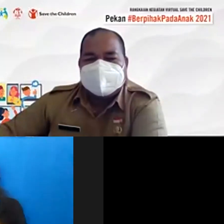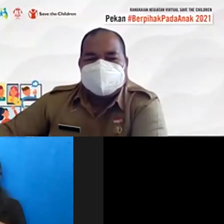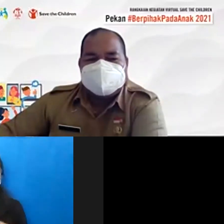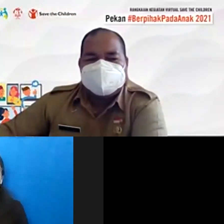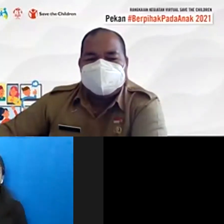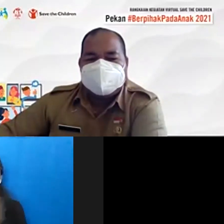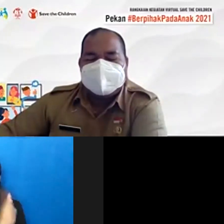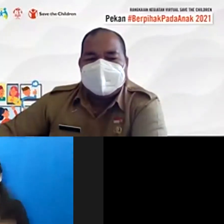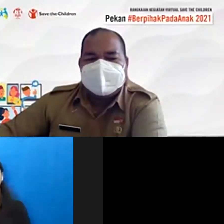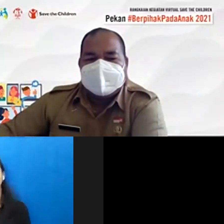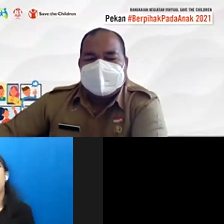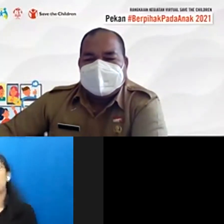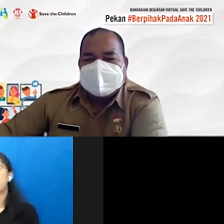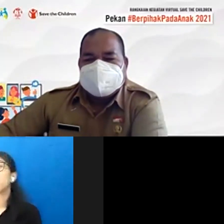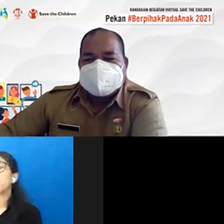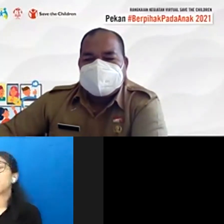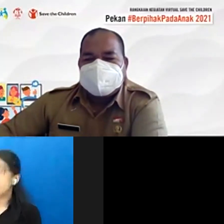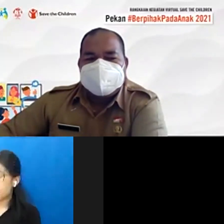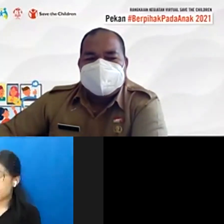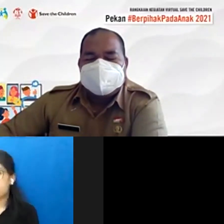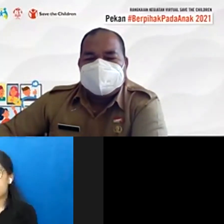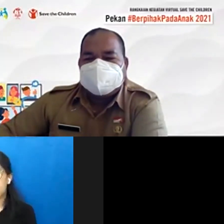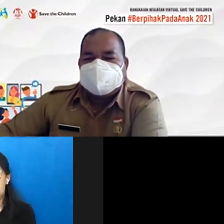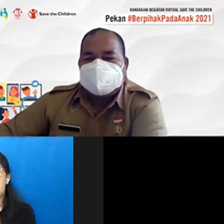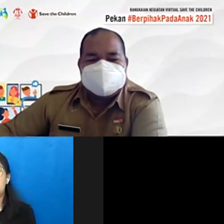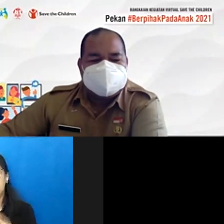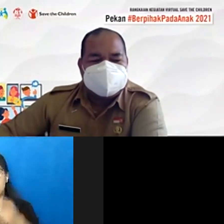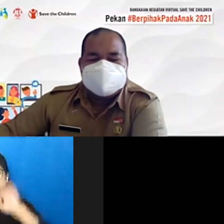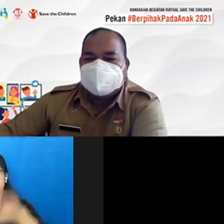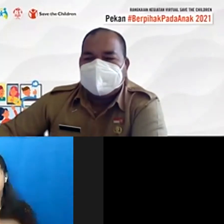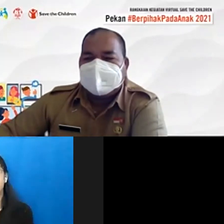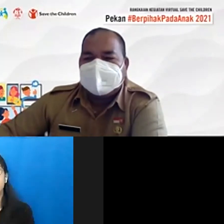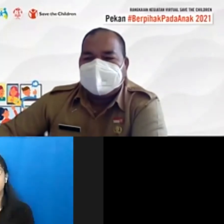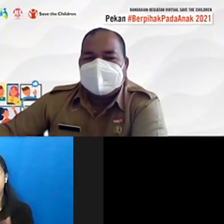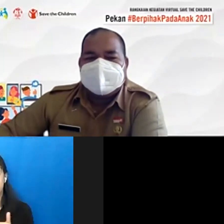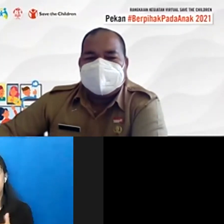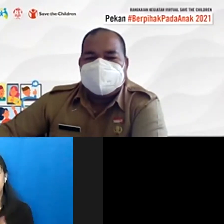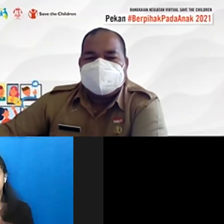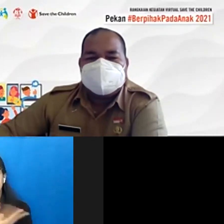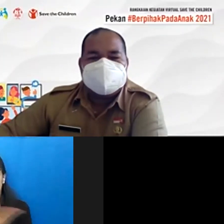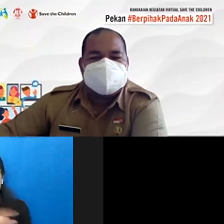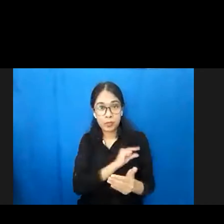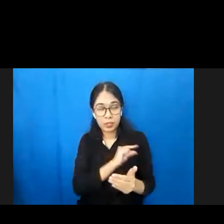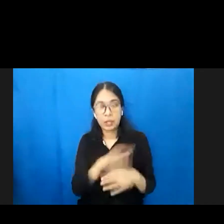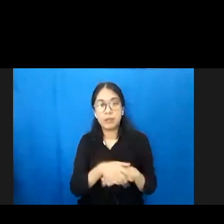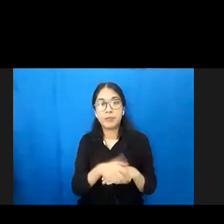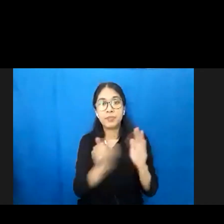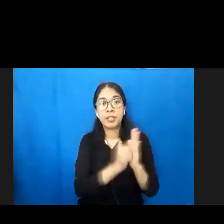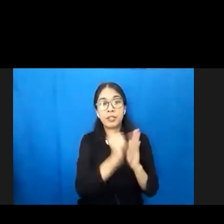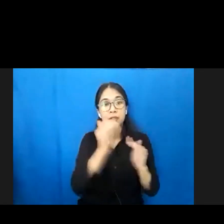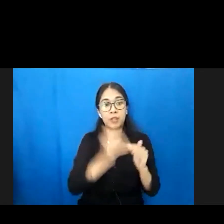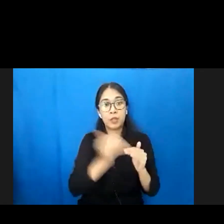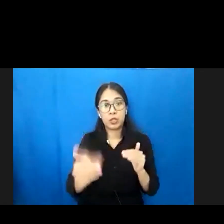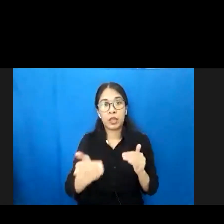untuk penjelasannya selanjutnya hadirin sekalian acara akan kita lanjutkan